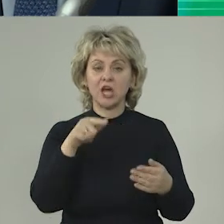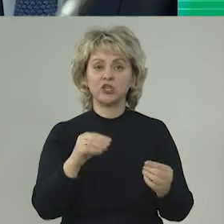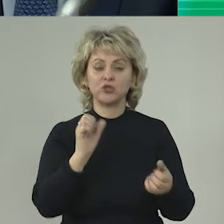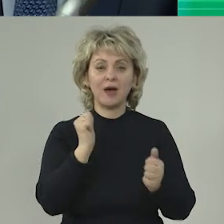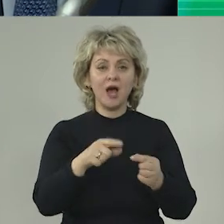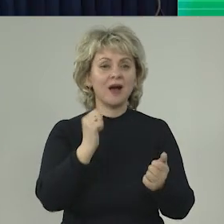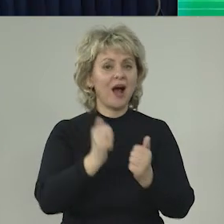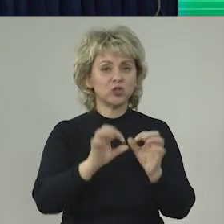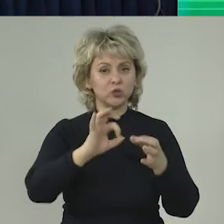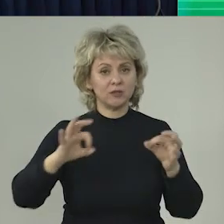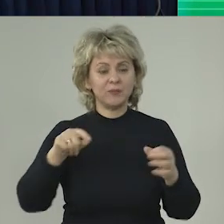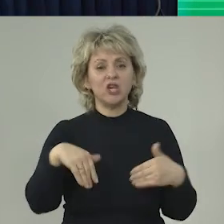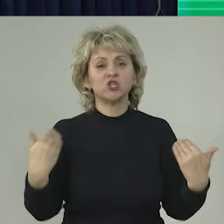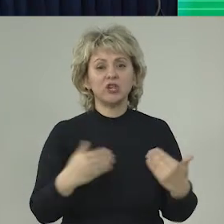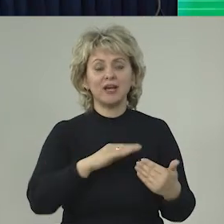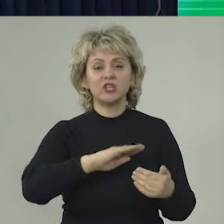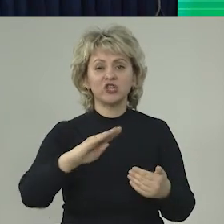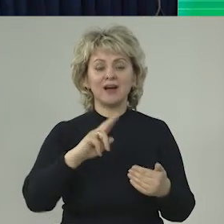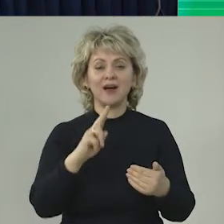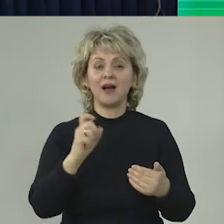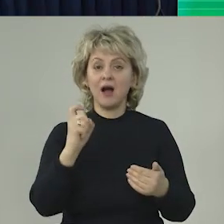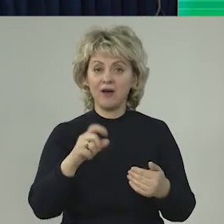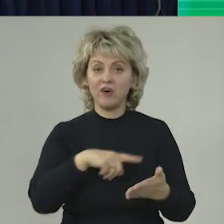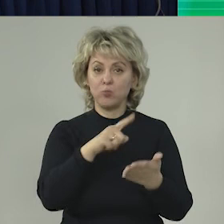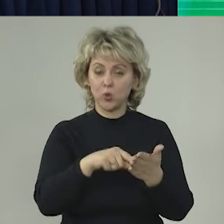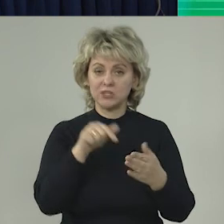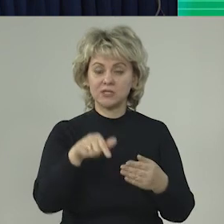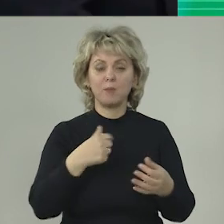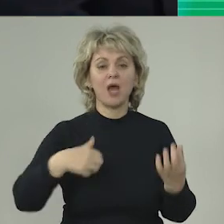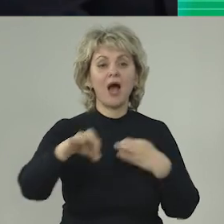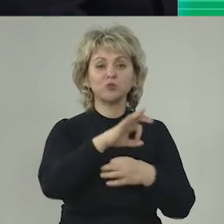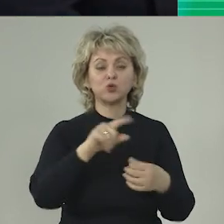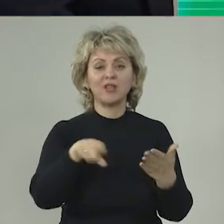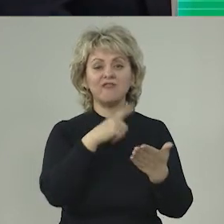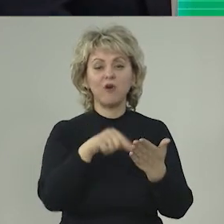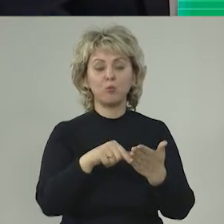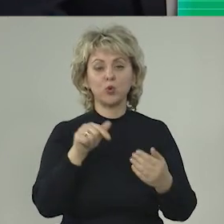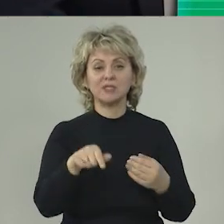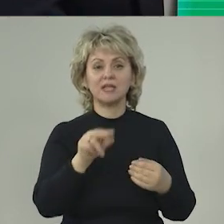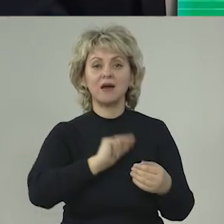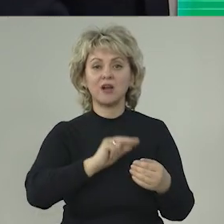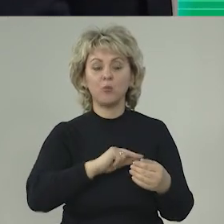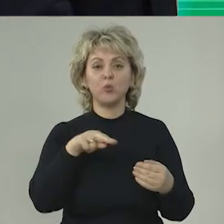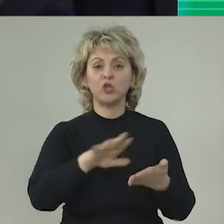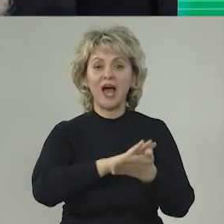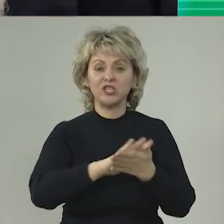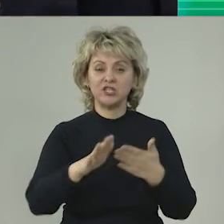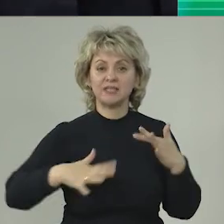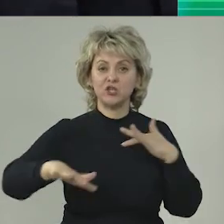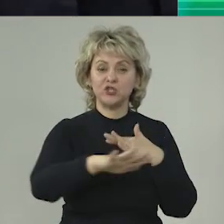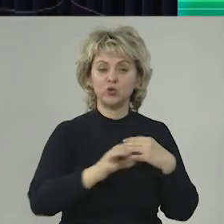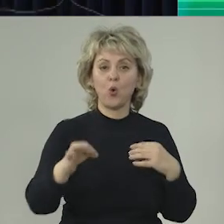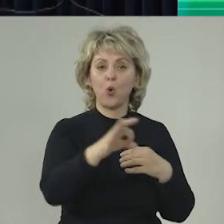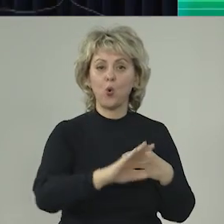предметно. Вопросы жилищно-коммунального хозяйства. Мы обсуждали вопросы работы по очистке